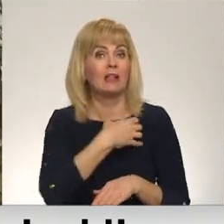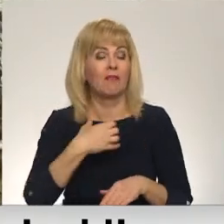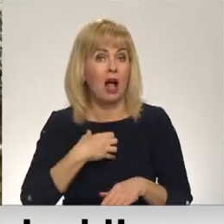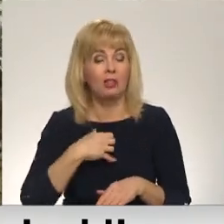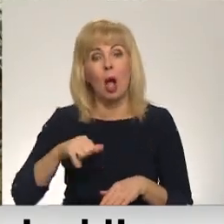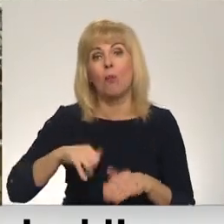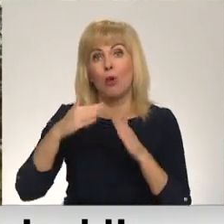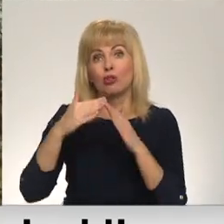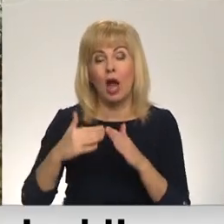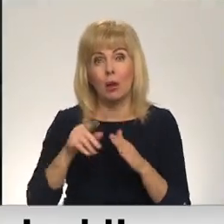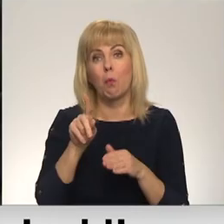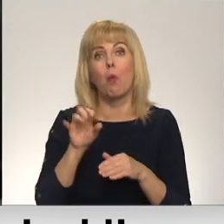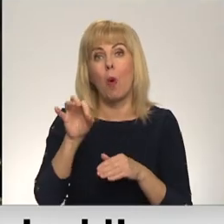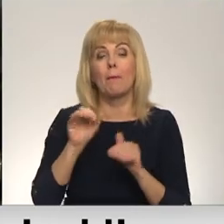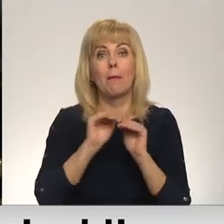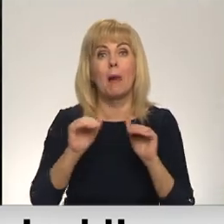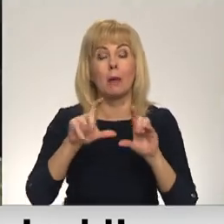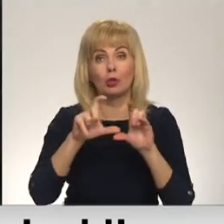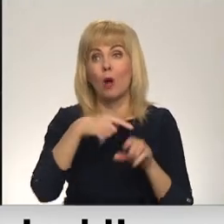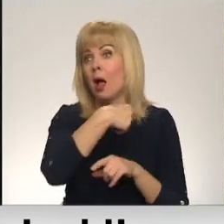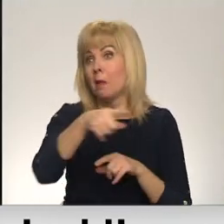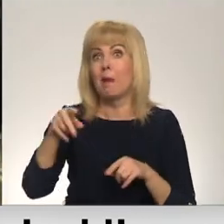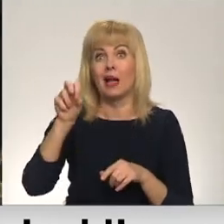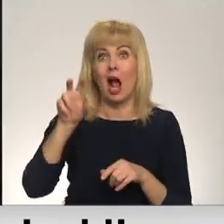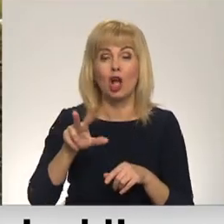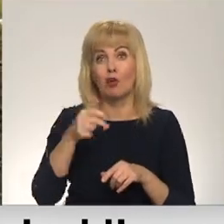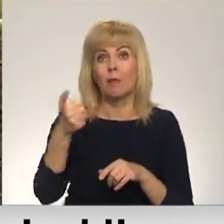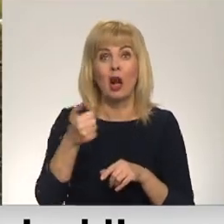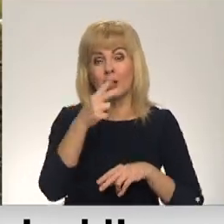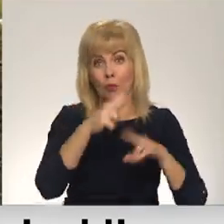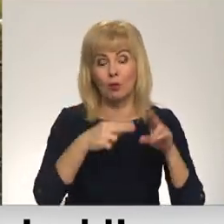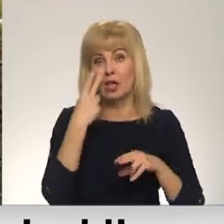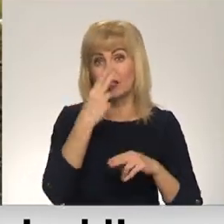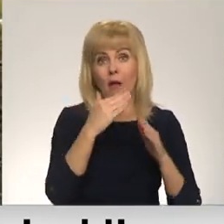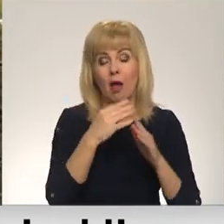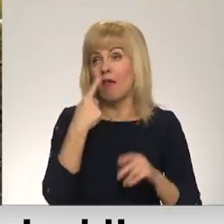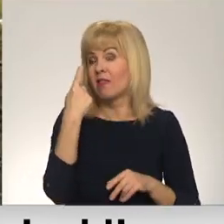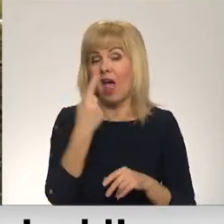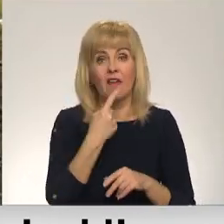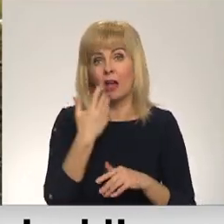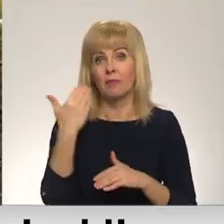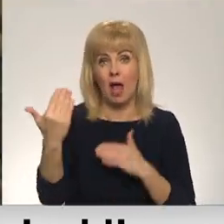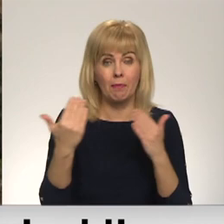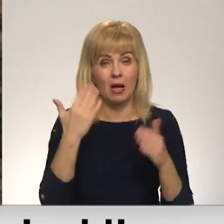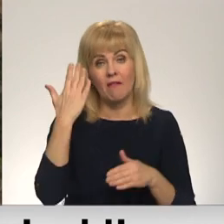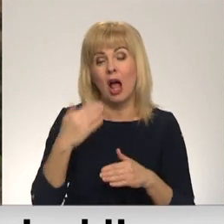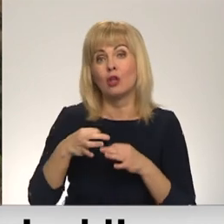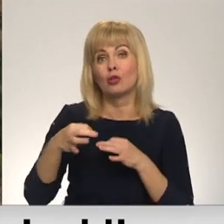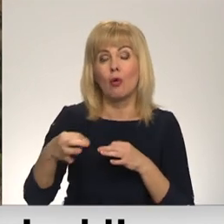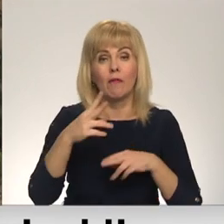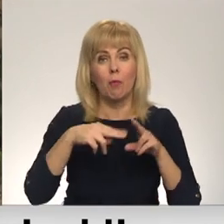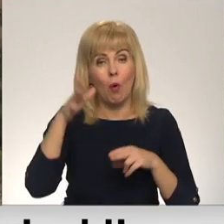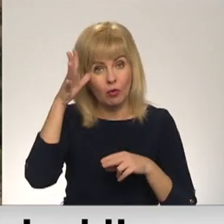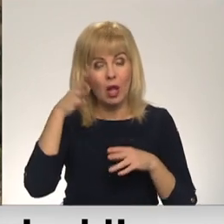muiša sēkā darbojas popas pamatskola, bet pārējās 18. gadsim celtās saimniecības sēks nepieder nevienam. Vēnspils novada būvalda